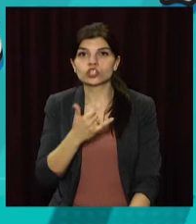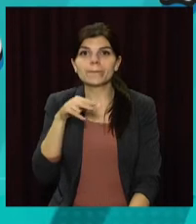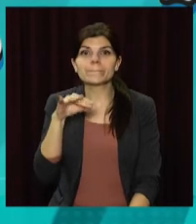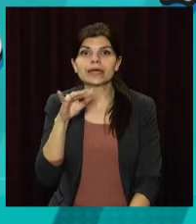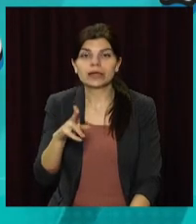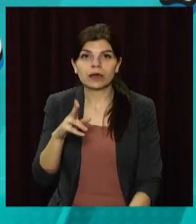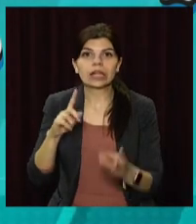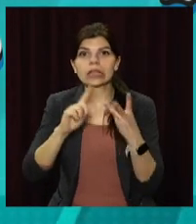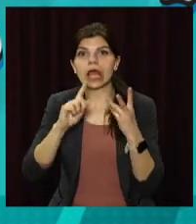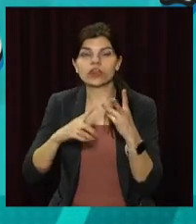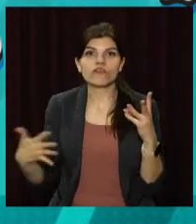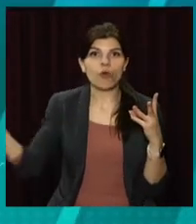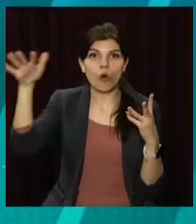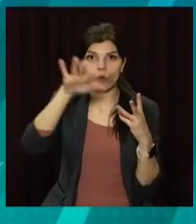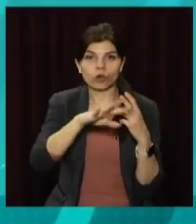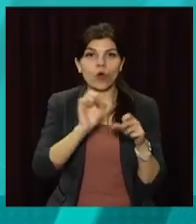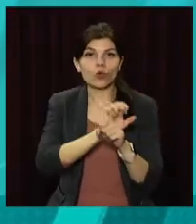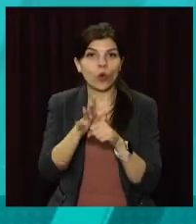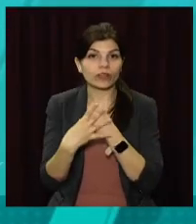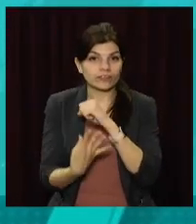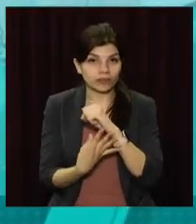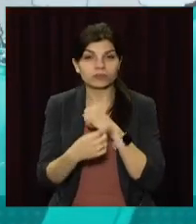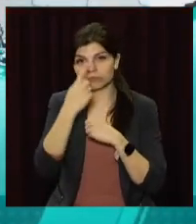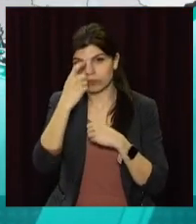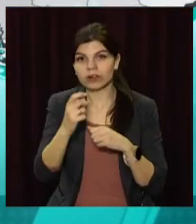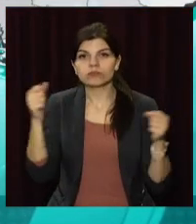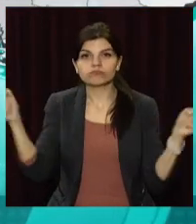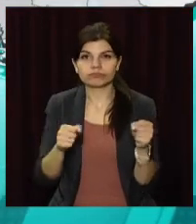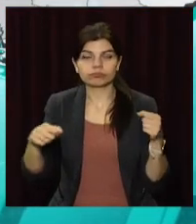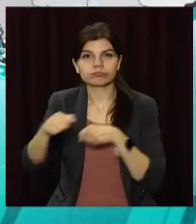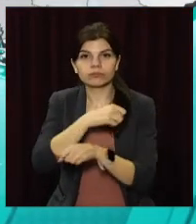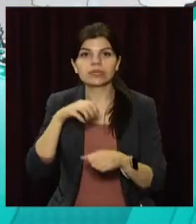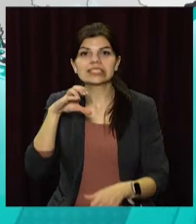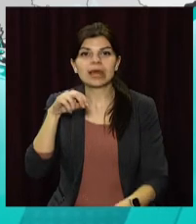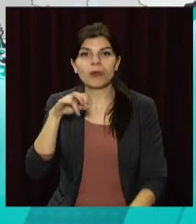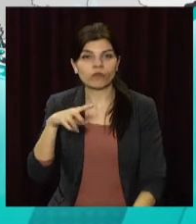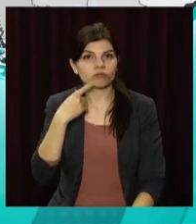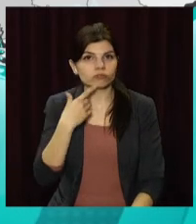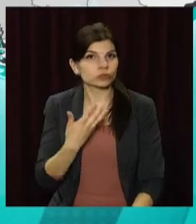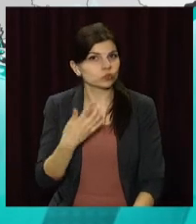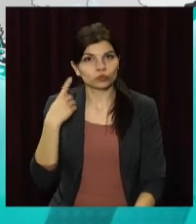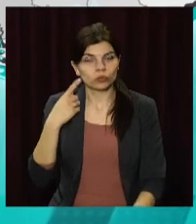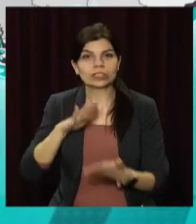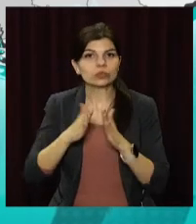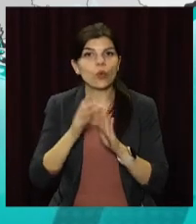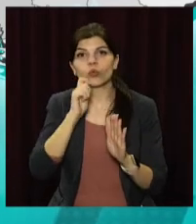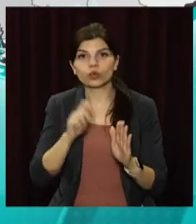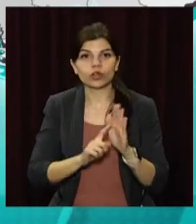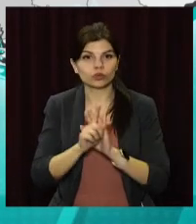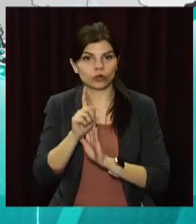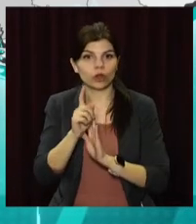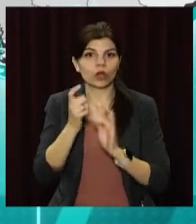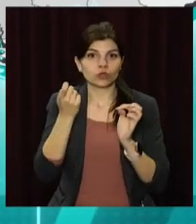третьої хвилі COVID-19, відзначив на брифінгу очільник МОЗ Максим Степанов. Ситуація в Україні почала